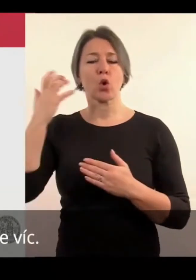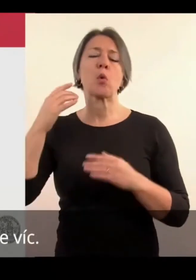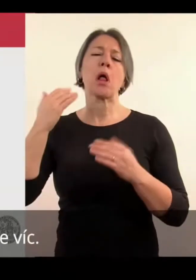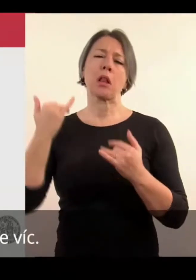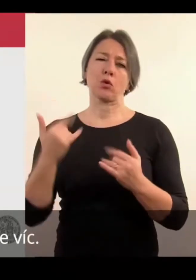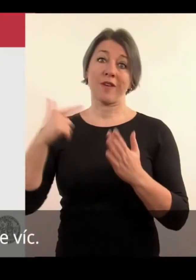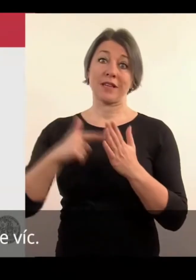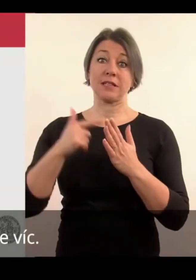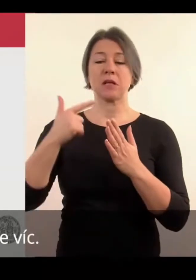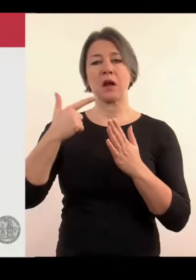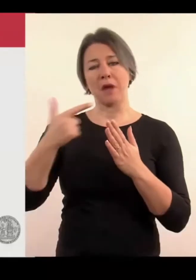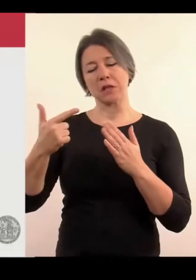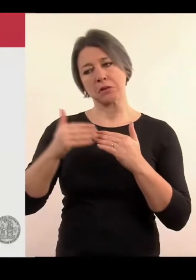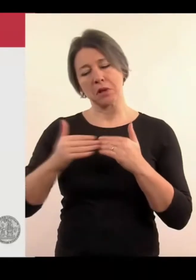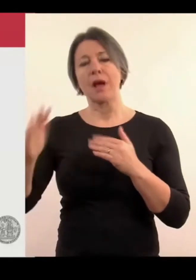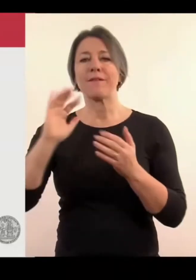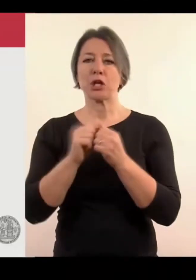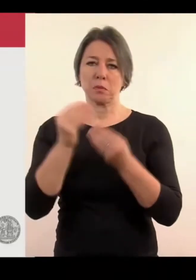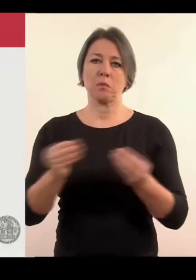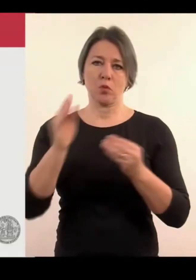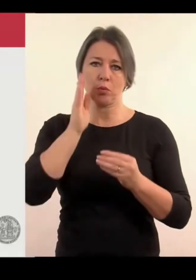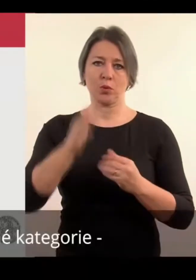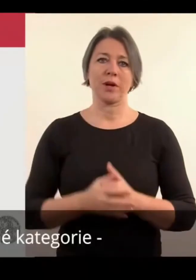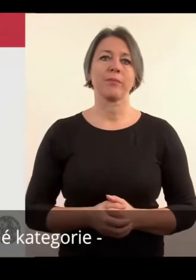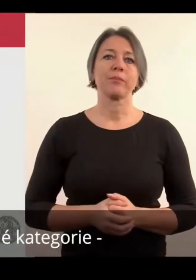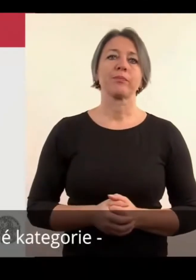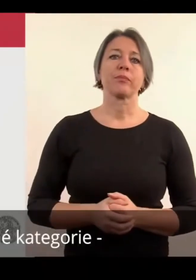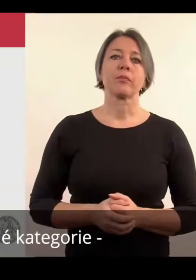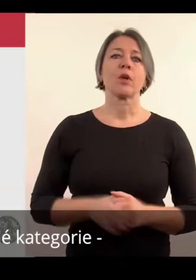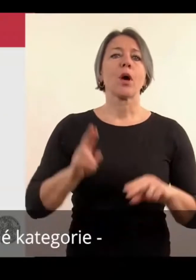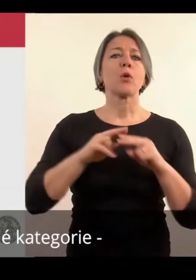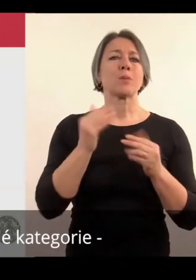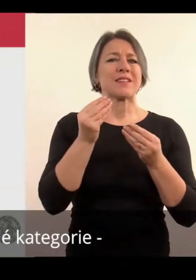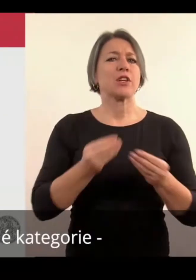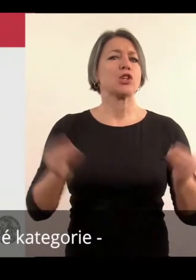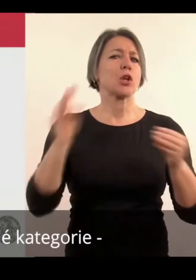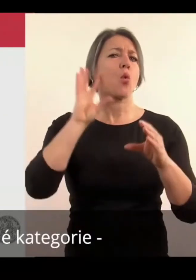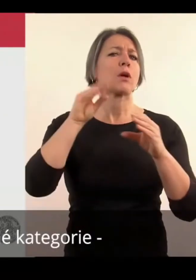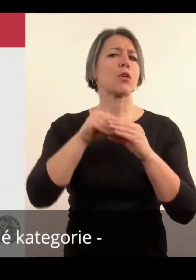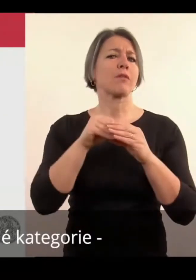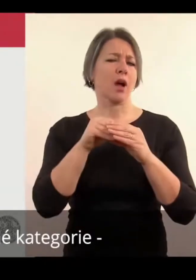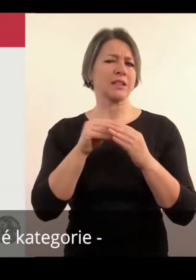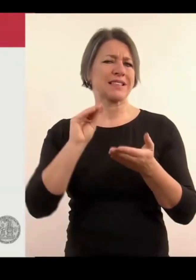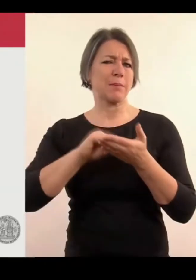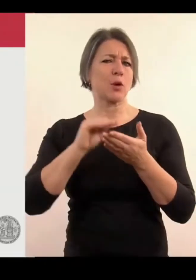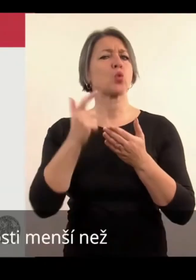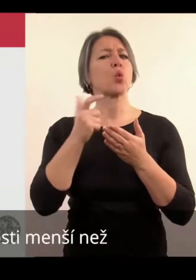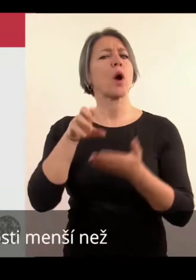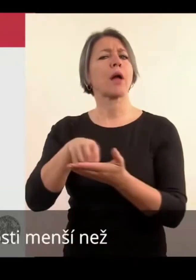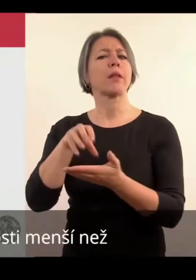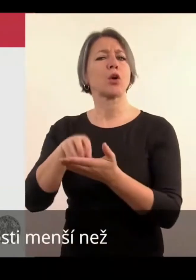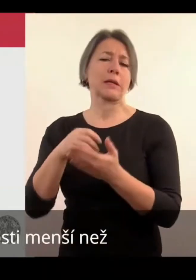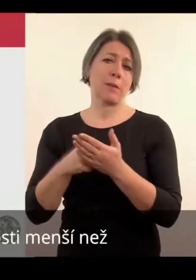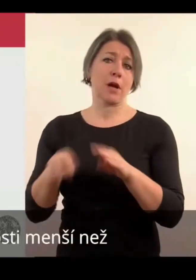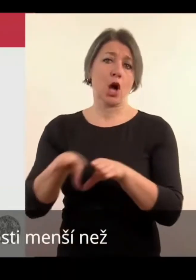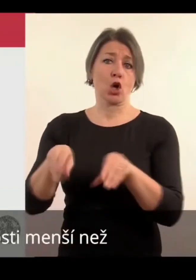nebude víc. Zvýšené ubytovací stipendium druhé kategorie, to znamená, když